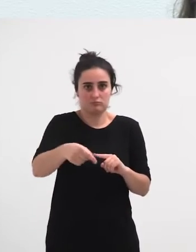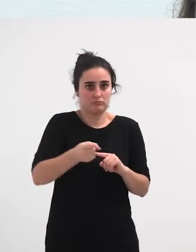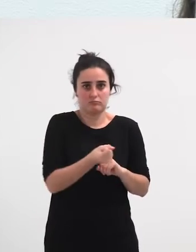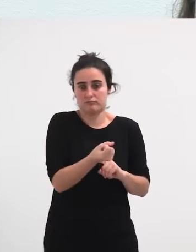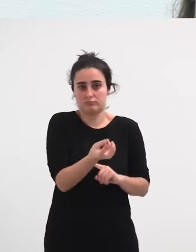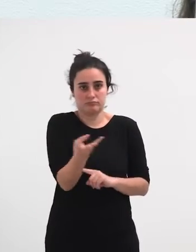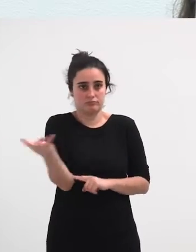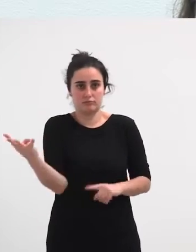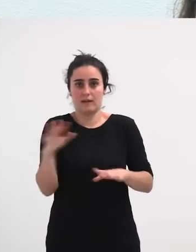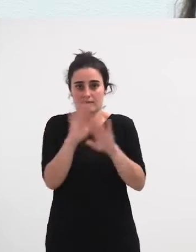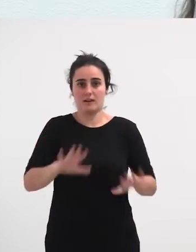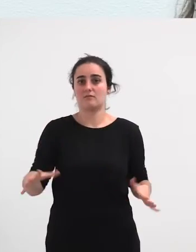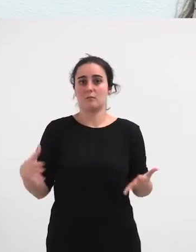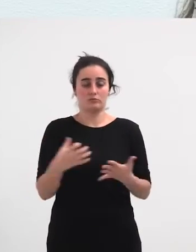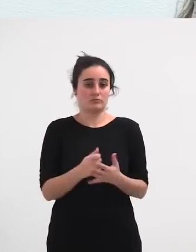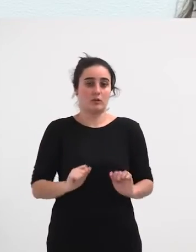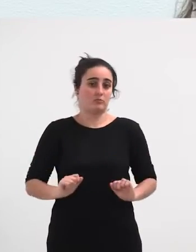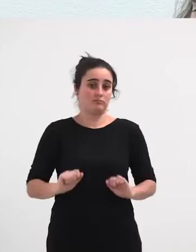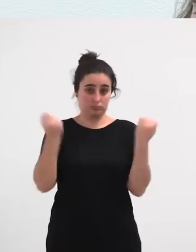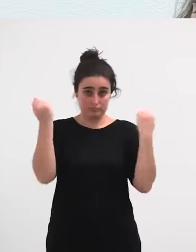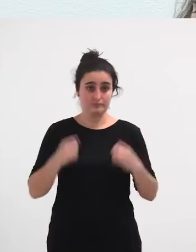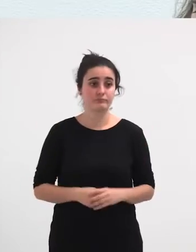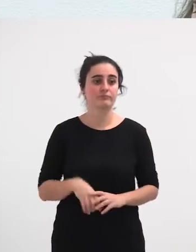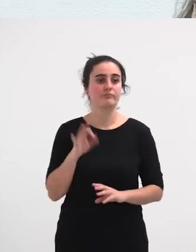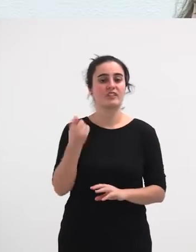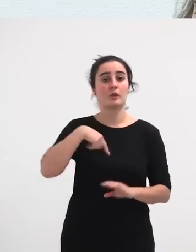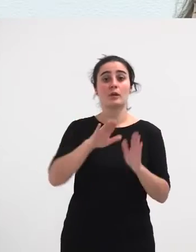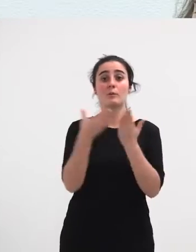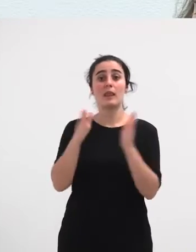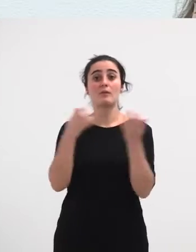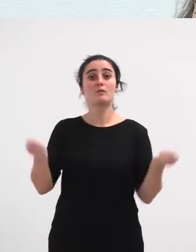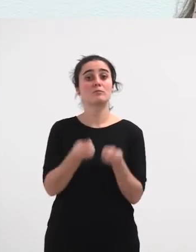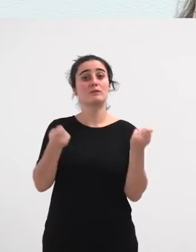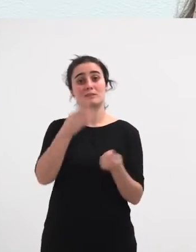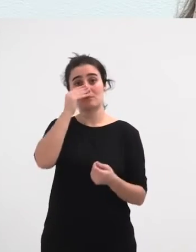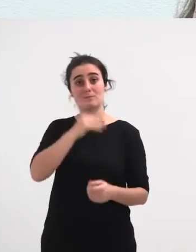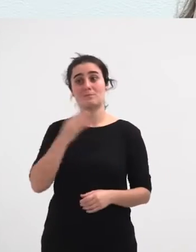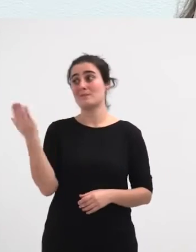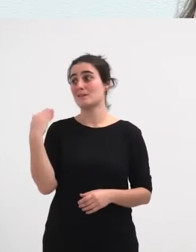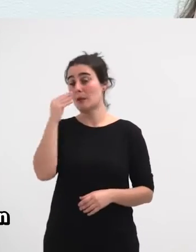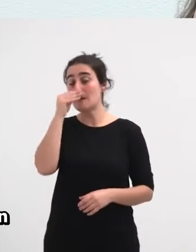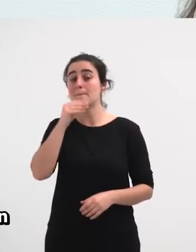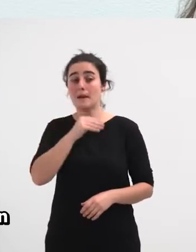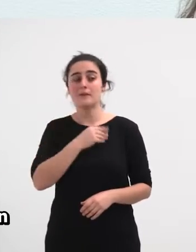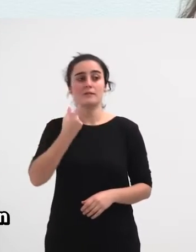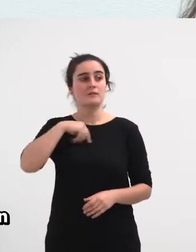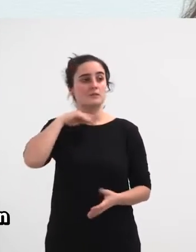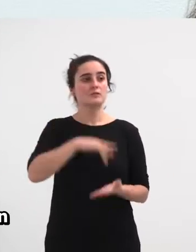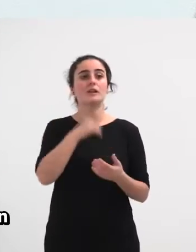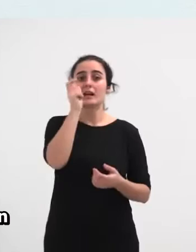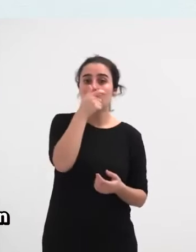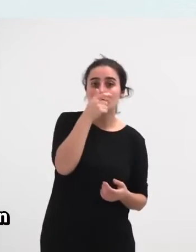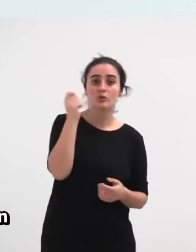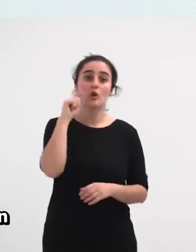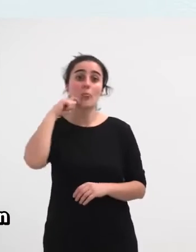lehertzen duena dela. Guk, liburua publikatu zen maiatzean, eta justu maiatzeka inean, ibili ginenean, irunen eta